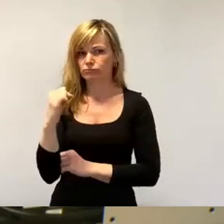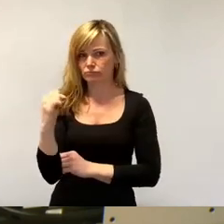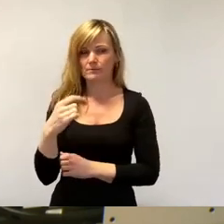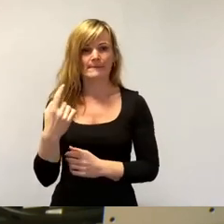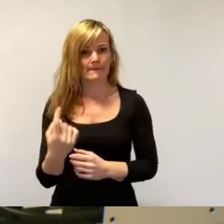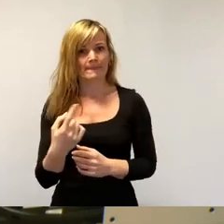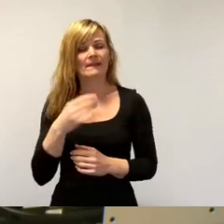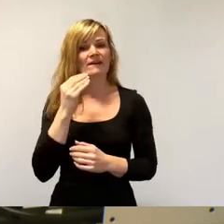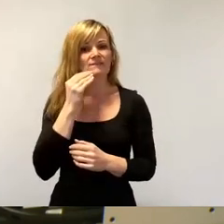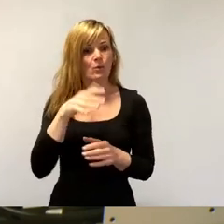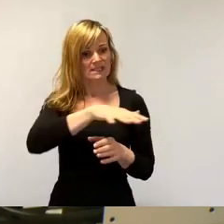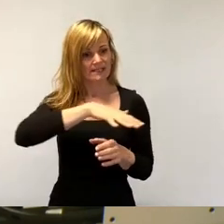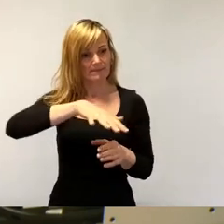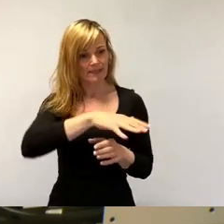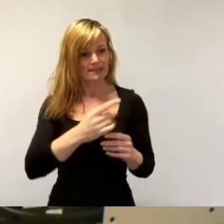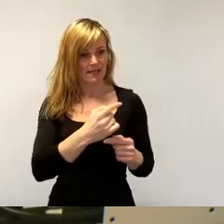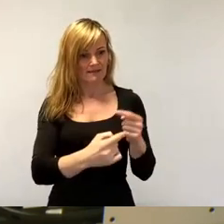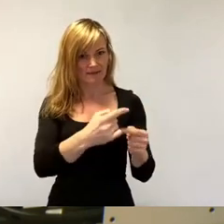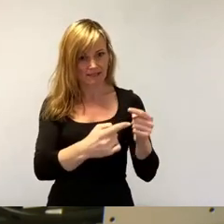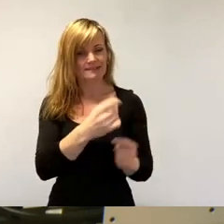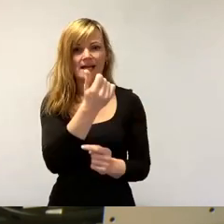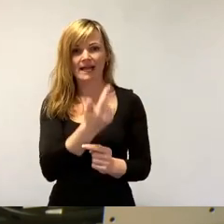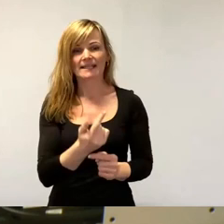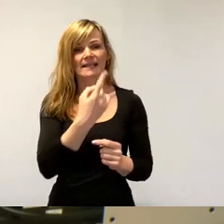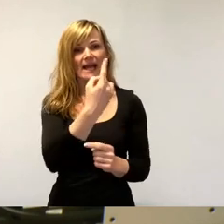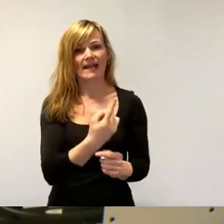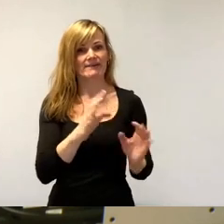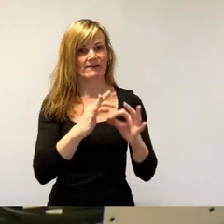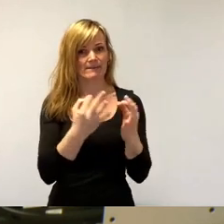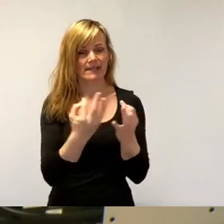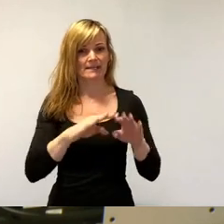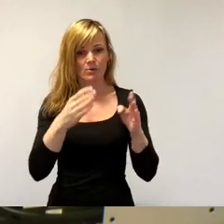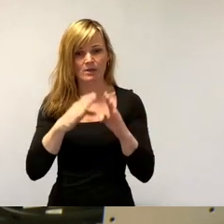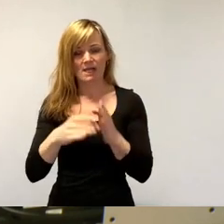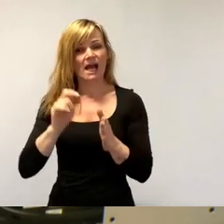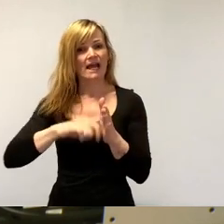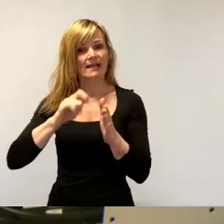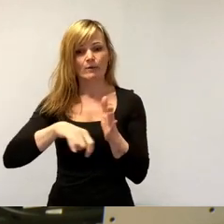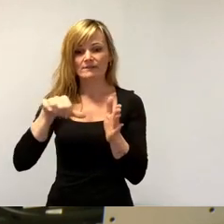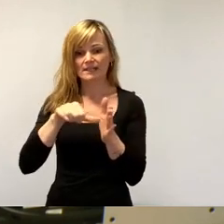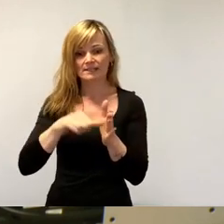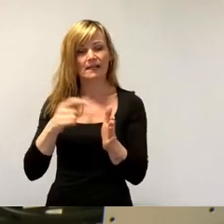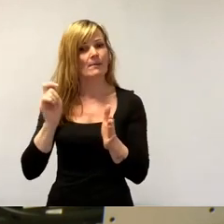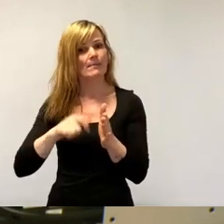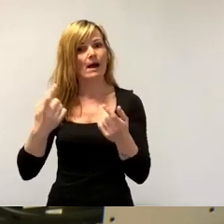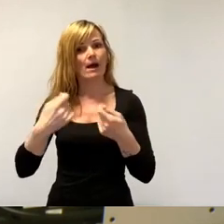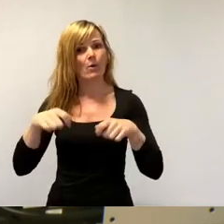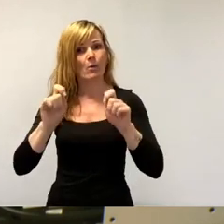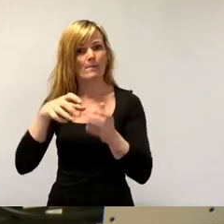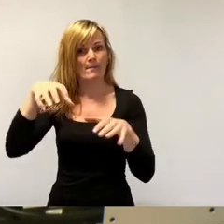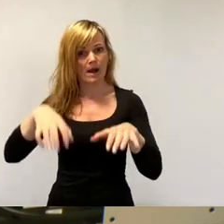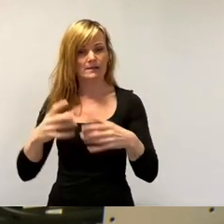Wohngebiet entwickelt, einige Einfamilienhäuser, ein Einkaufscenter und ein Baumarkt in Klotsche gebaut, sowie zwei